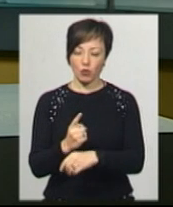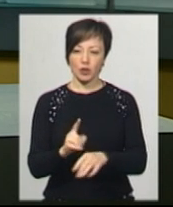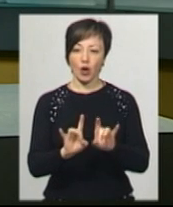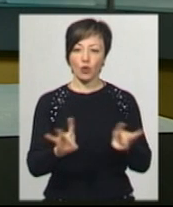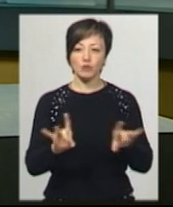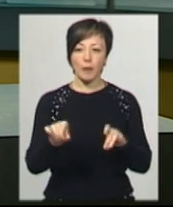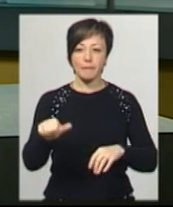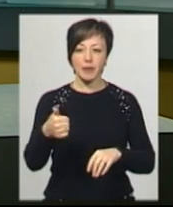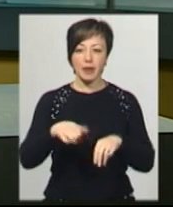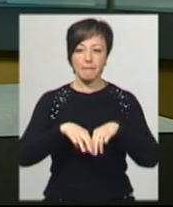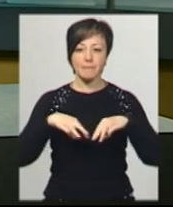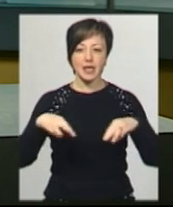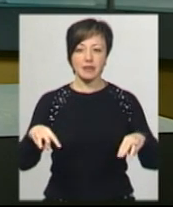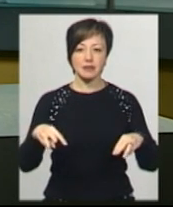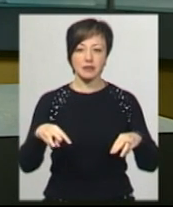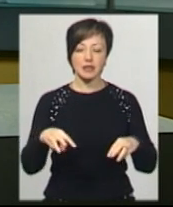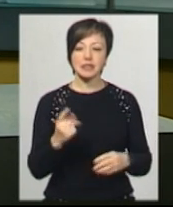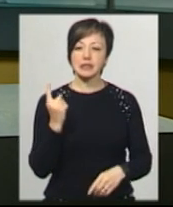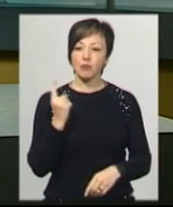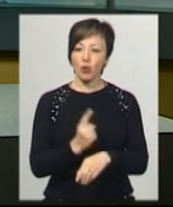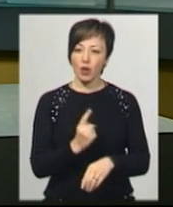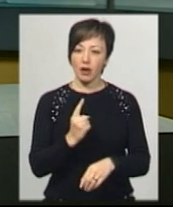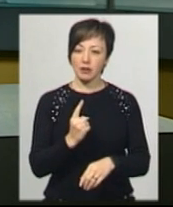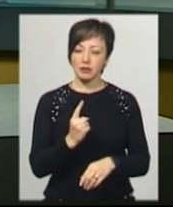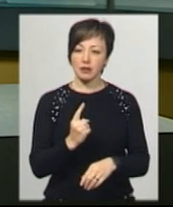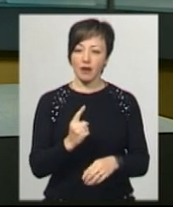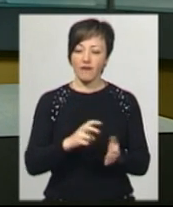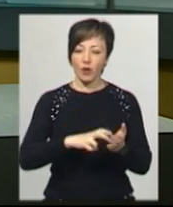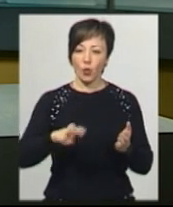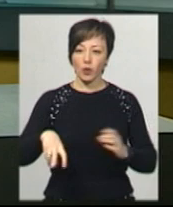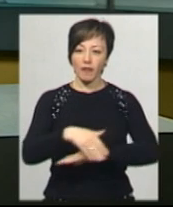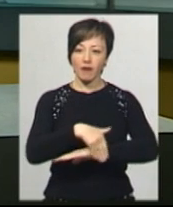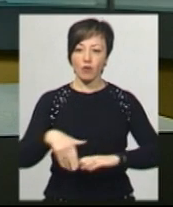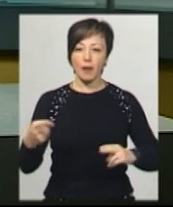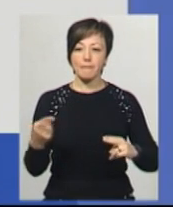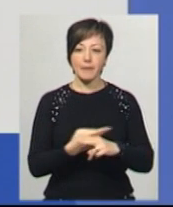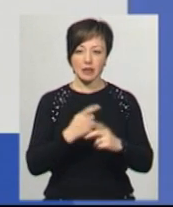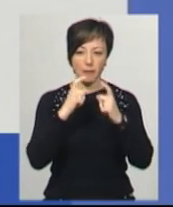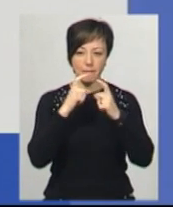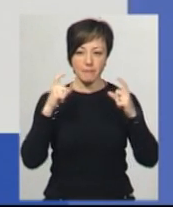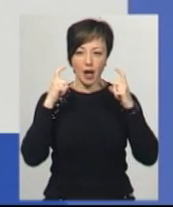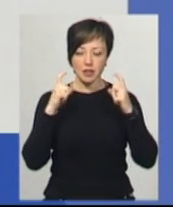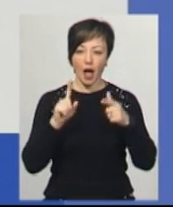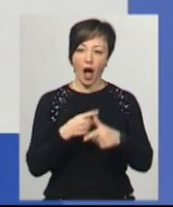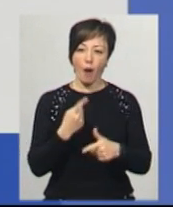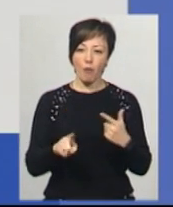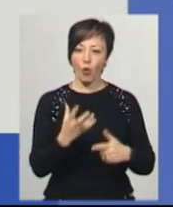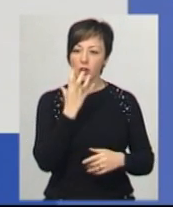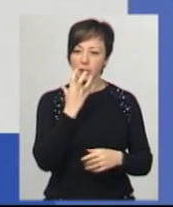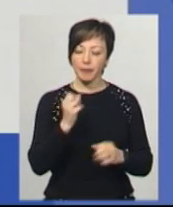розповів прем'єр-міністр Денис Шмигаль, забороняється, зокрема, виходити на вулицю без вдягненої маски або респіратора,